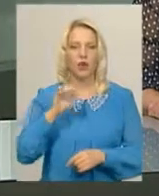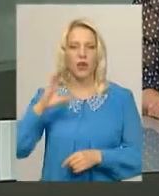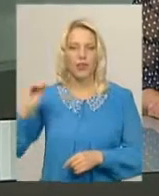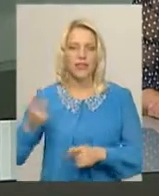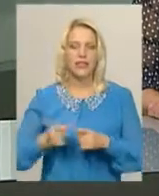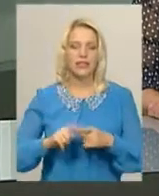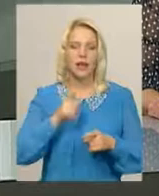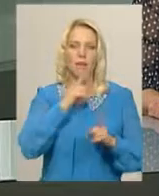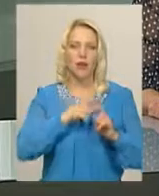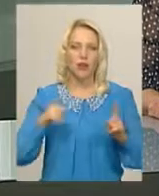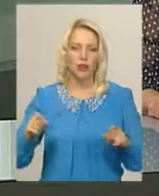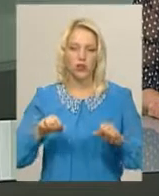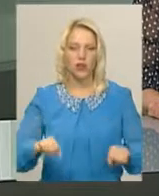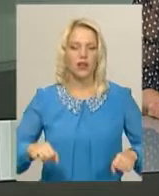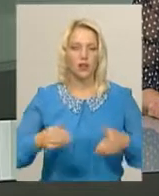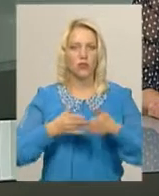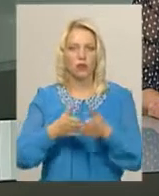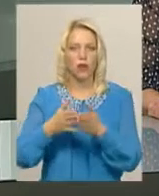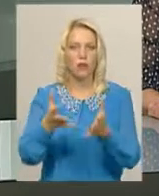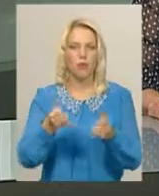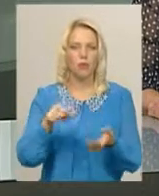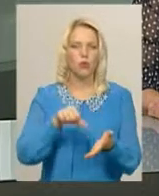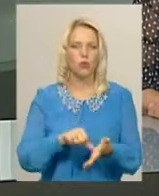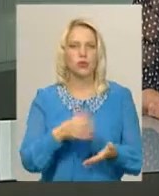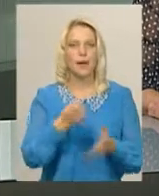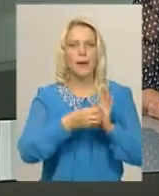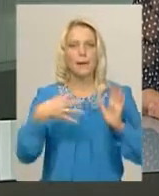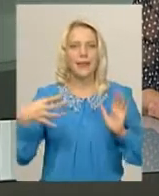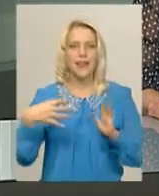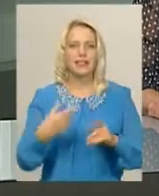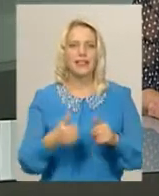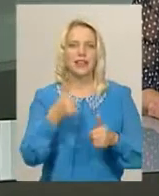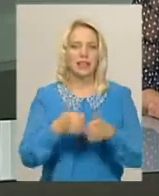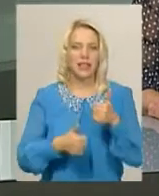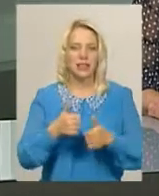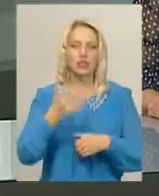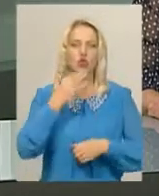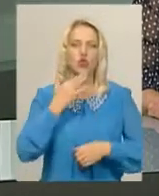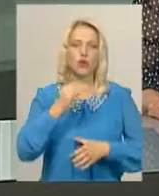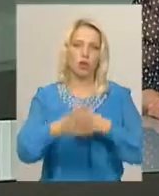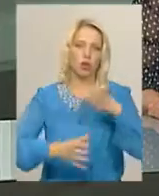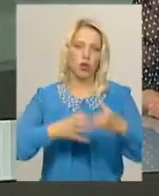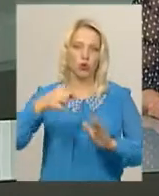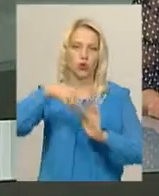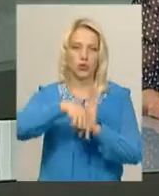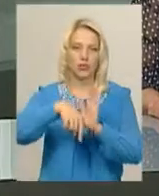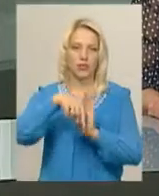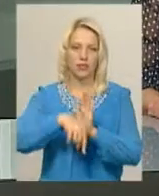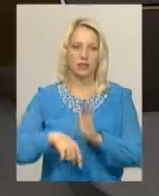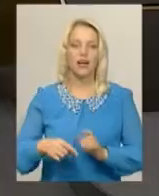за цей період каноїсти і байдарочники беруть участь приблизно в 15 стартах національного та міжнародного значення.